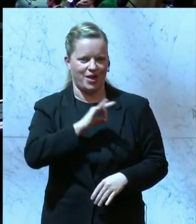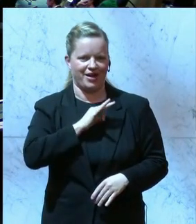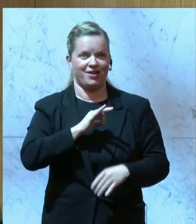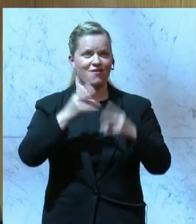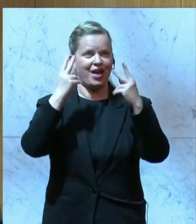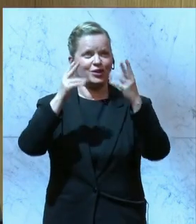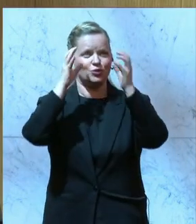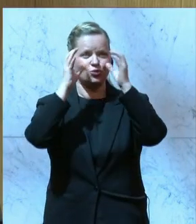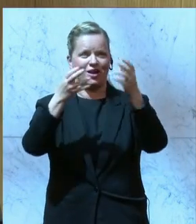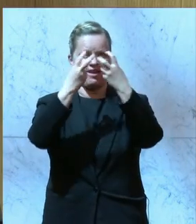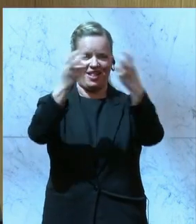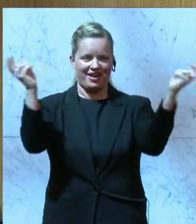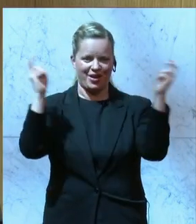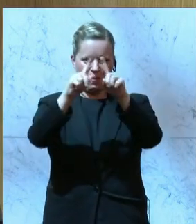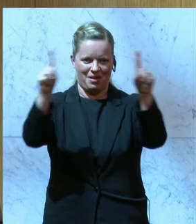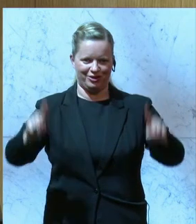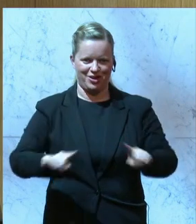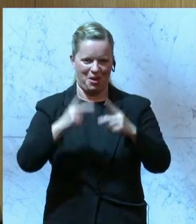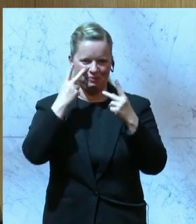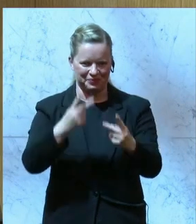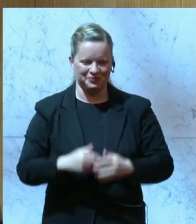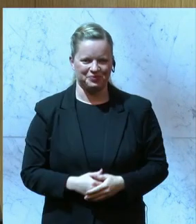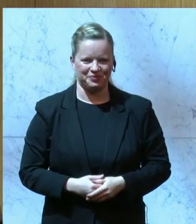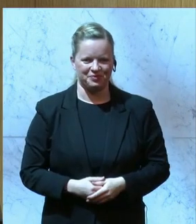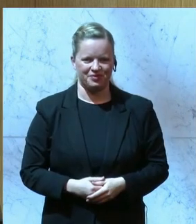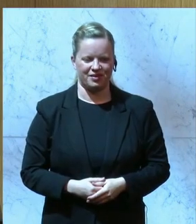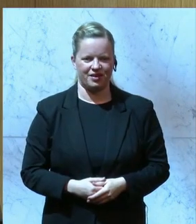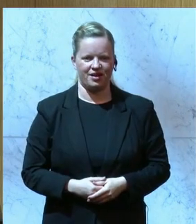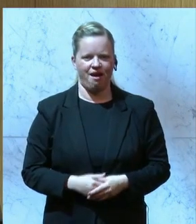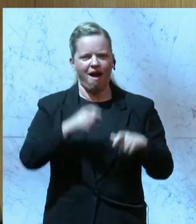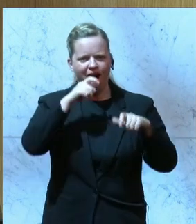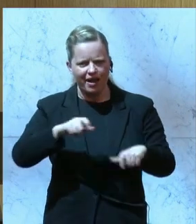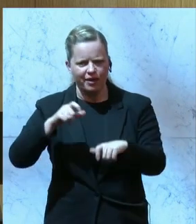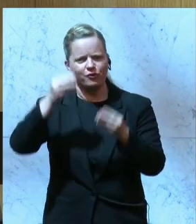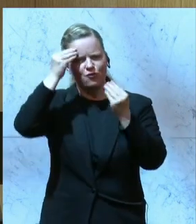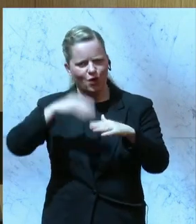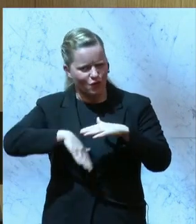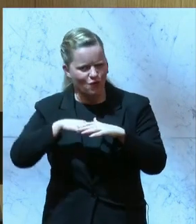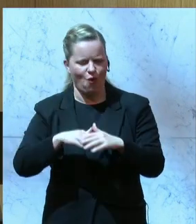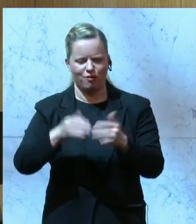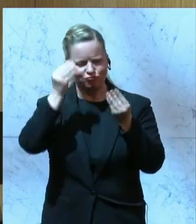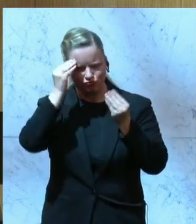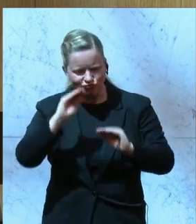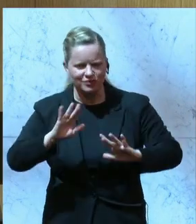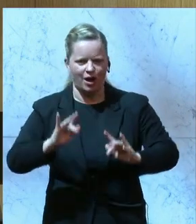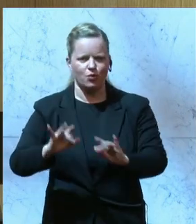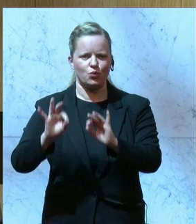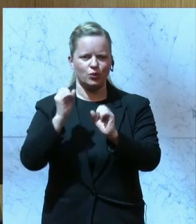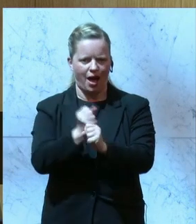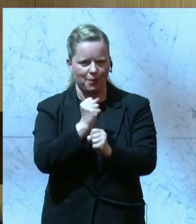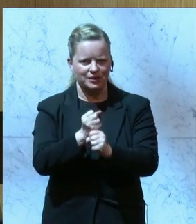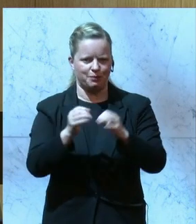auf der Galerie und vor den Bildschirmen. Für würdevolles Altern und gute Arbeitsbedingungen in der Pflege ist das